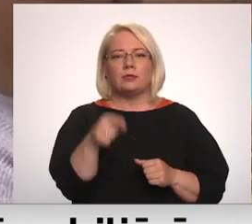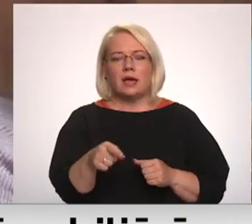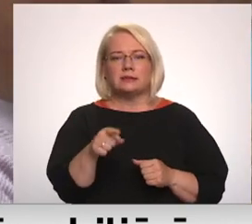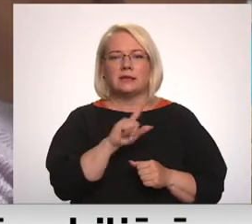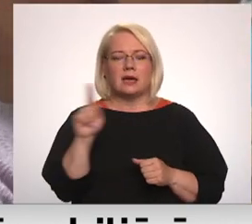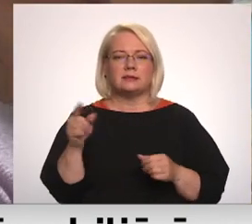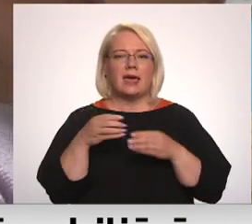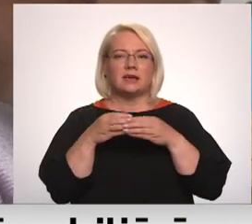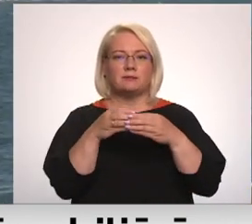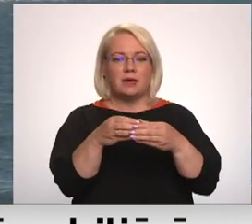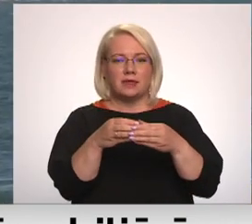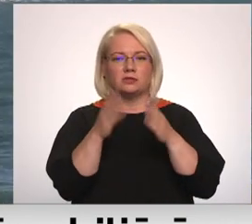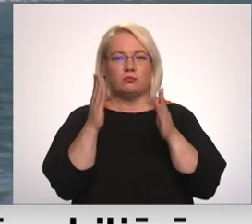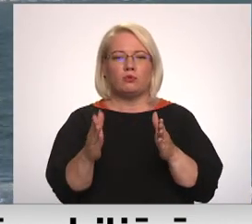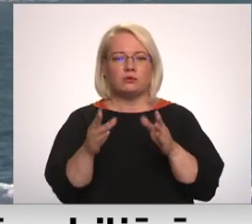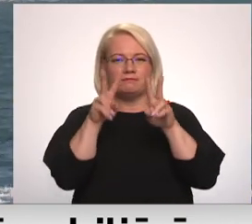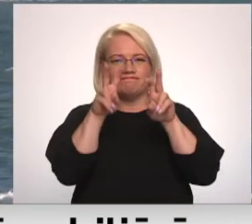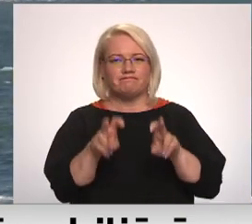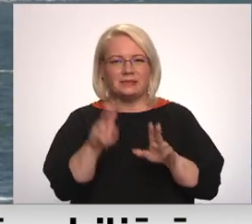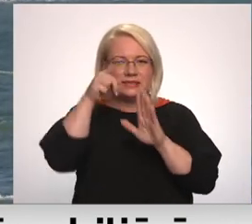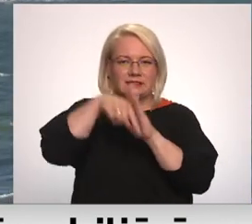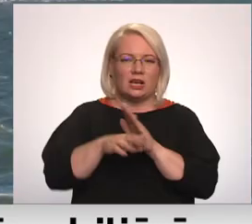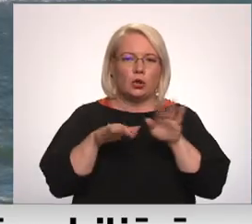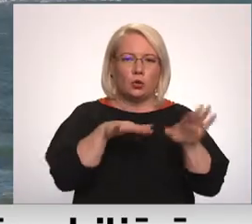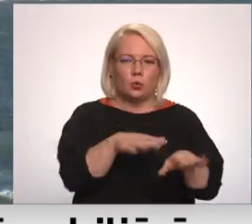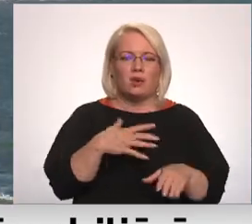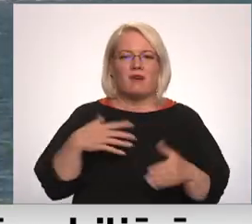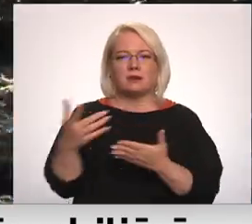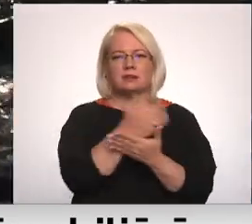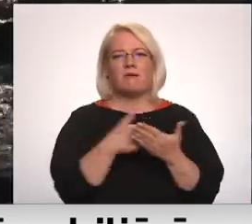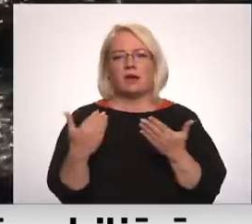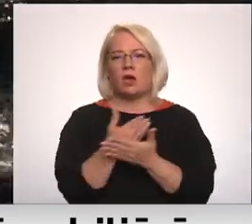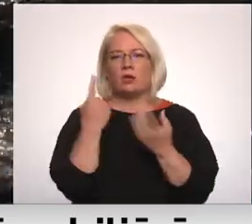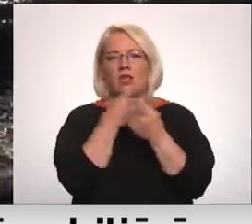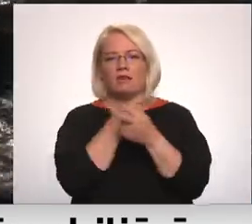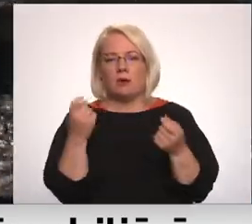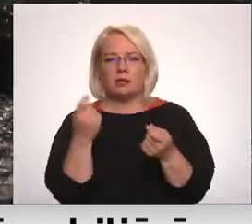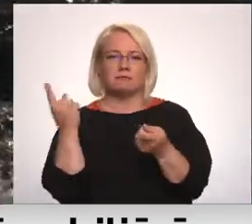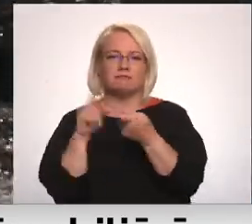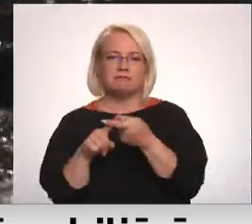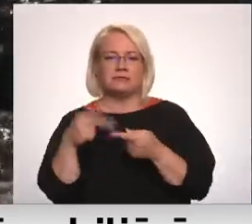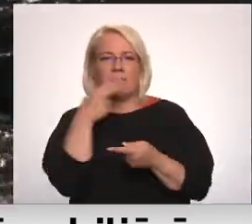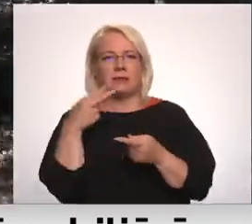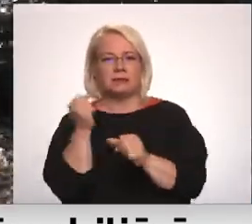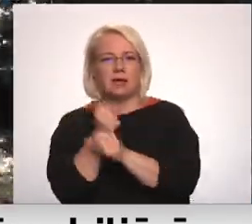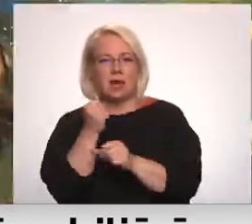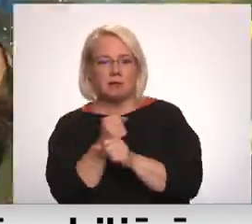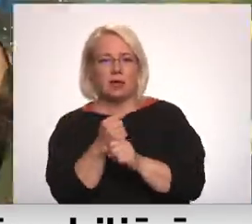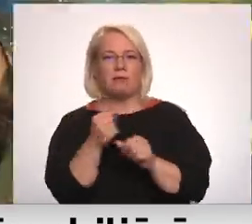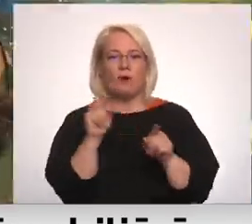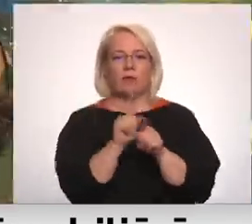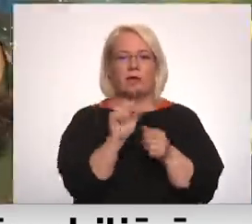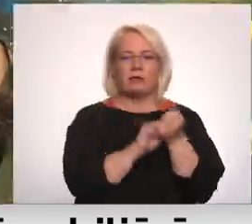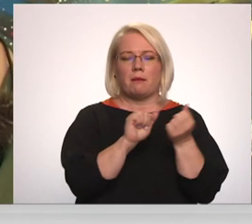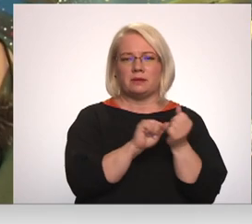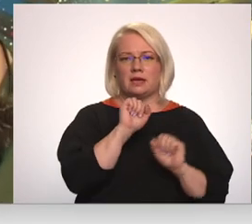dziļjūrā, sola jaunu informāciju, kas palīdzēs sabalansēt saimniecisko darbību ar dabas aizsardzību. Ļoti jau gribētos,